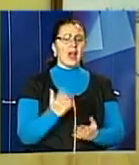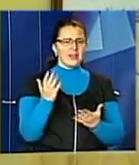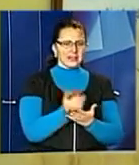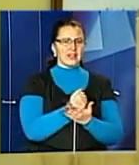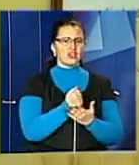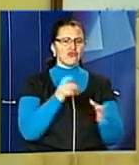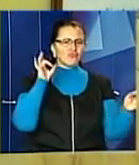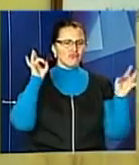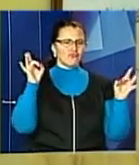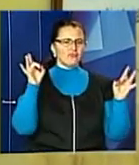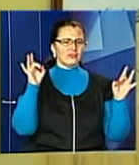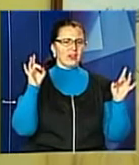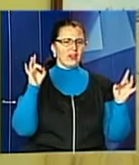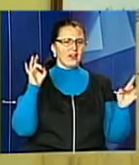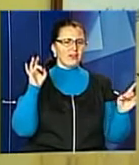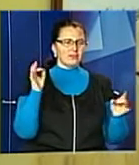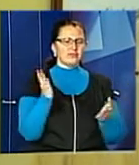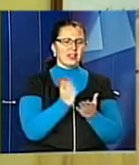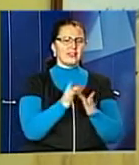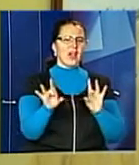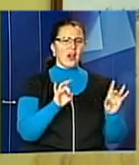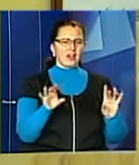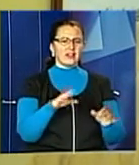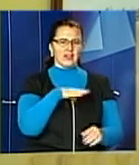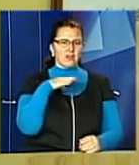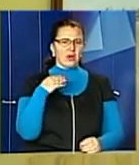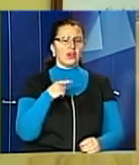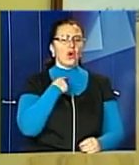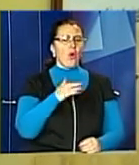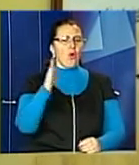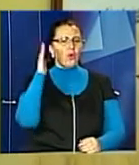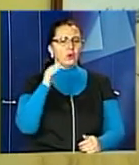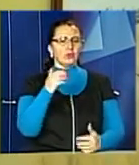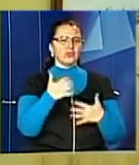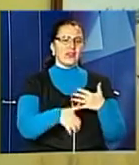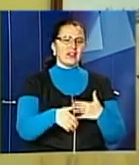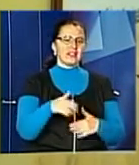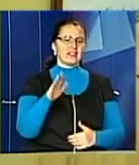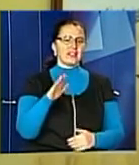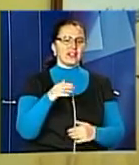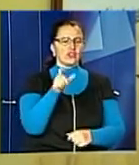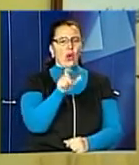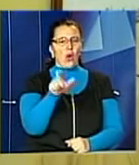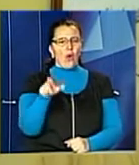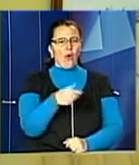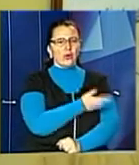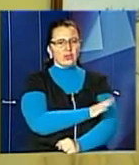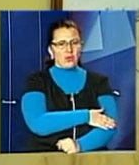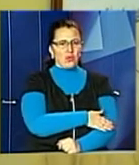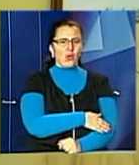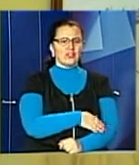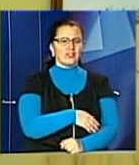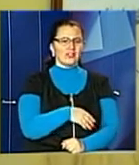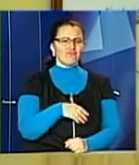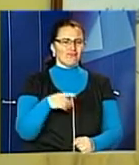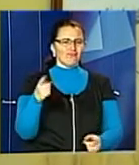резонанс викликали, що і стало підтвердження голосування серед вирославянку, вони самі визначили, що львівський місяць є